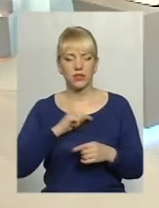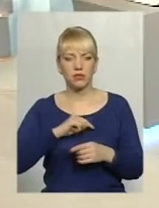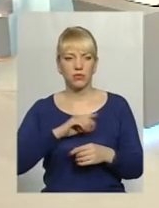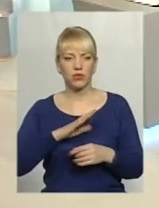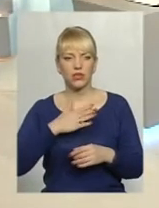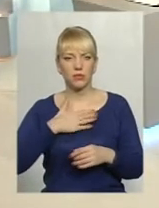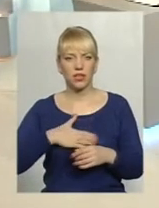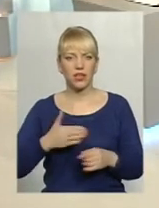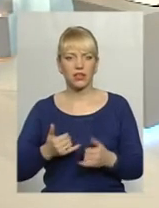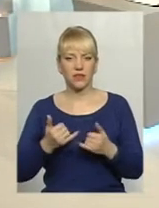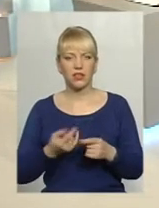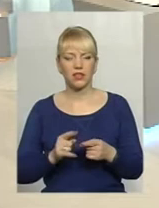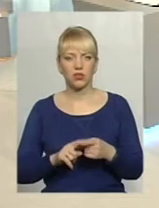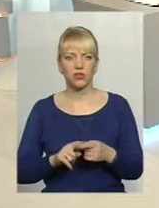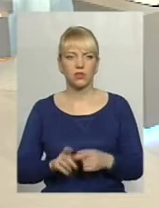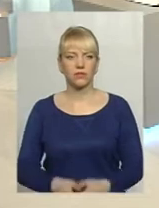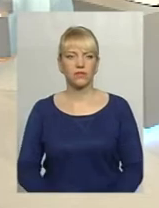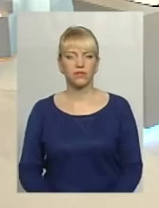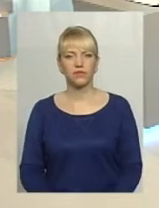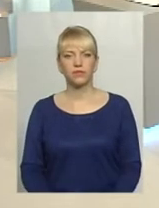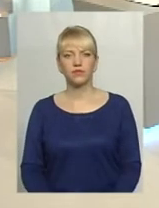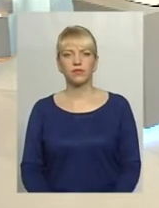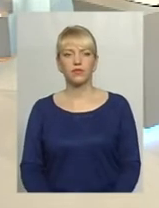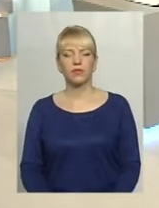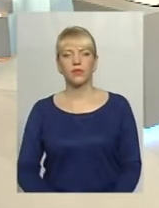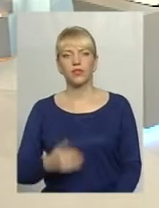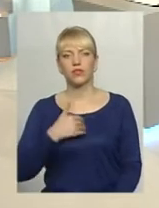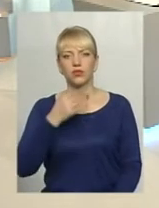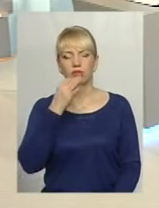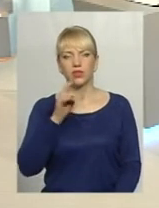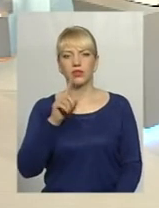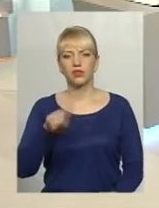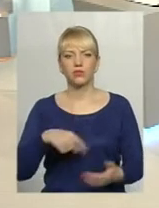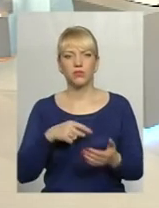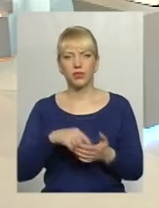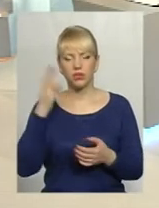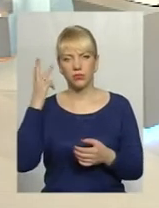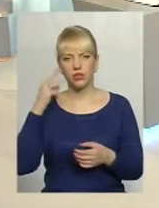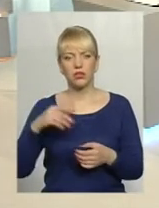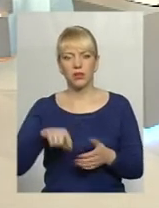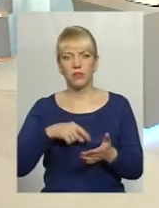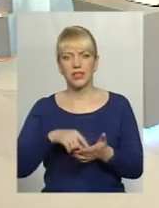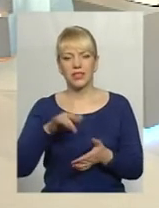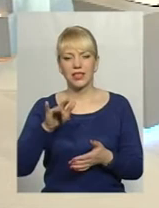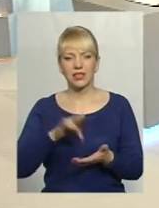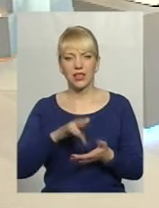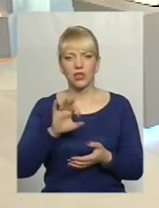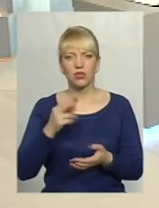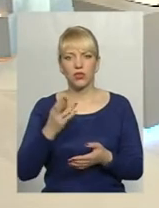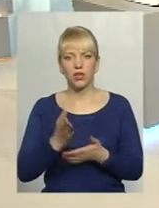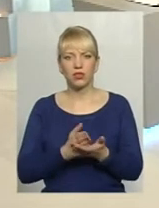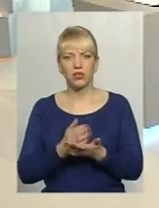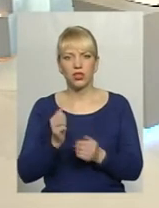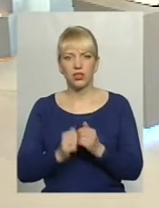обстановка виховання? Хочу сказати, що у нас в місті Хмельницькому до міського центру соціальних служб почали